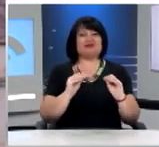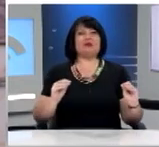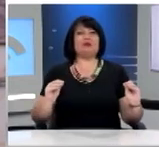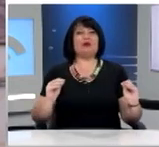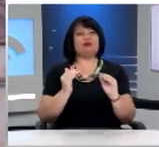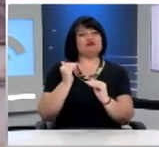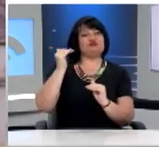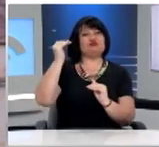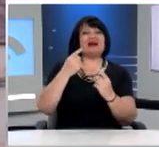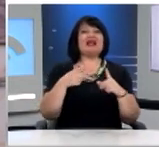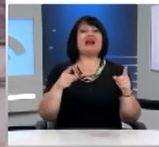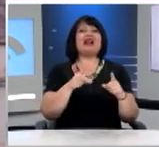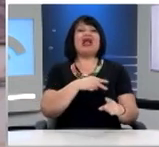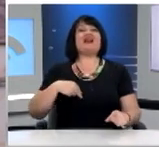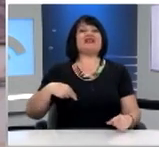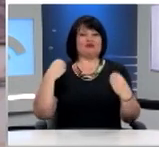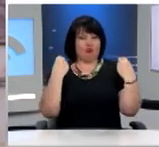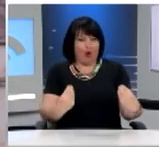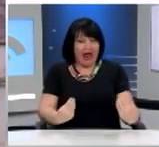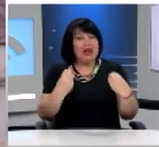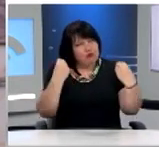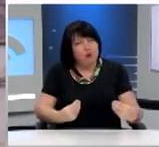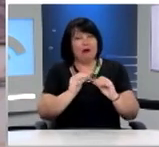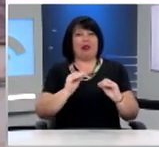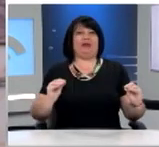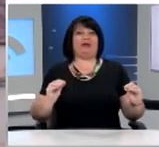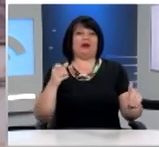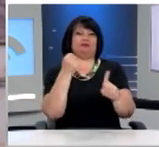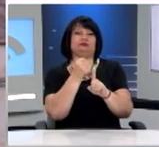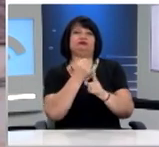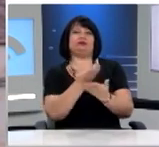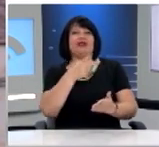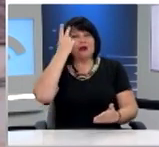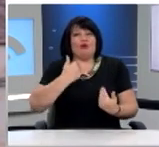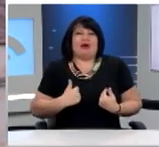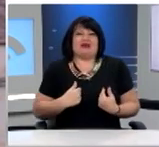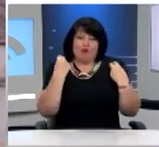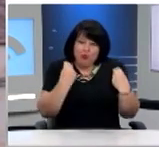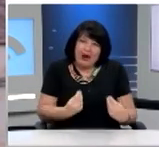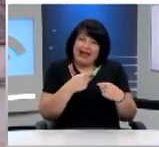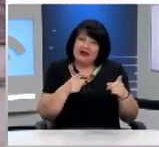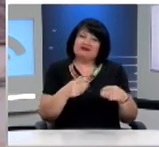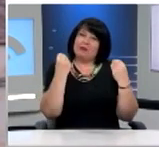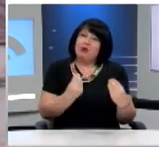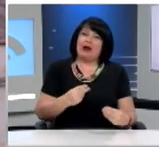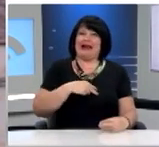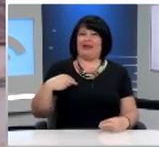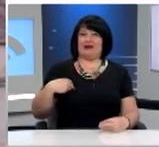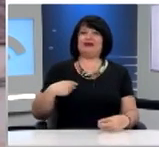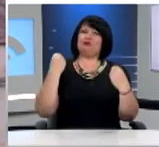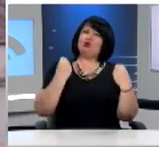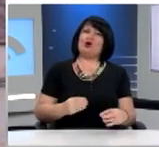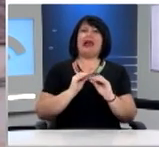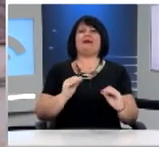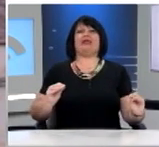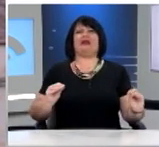καθηγητών καλύτερη παιδεία. Να διεκδικήσουμε δηλαδή αυτό το δικαίωμα. Και επειδή ρωτήσατε αν αυτά που